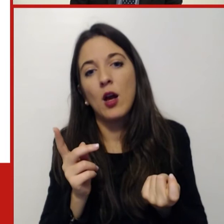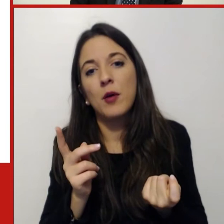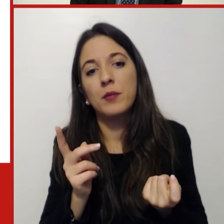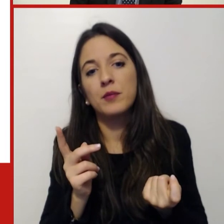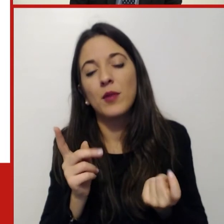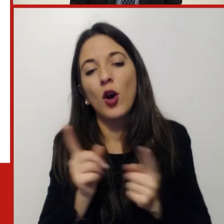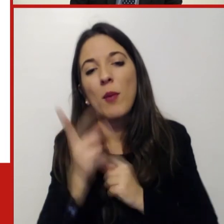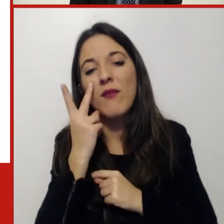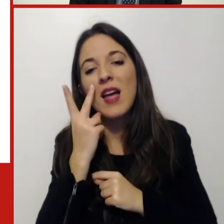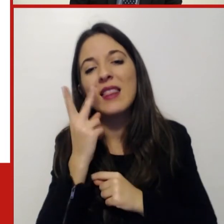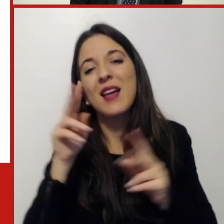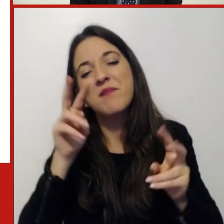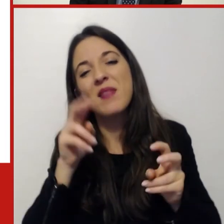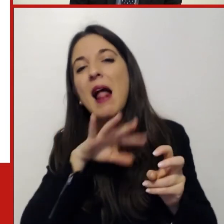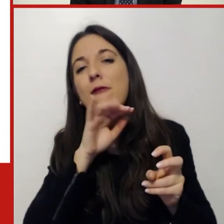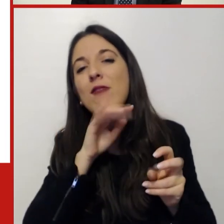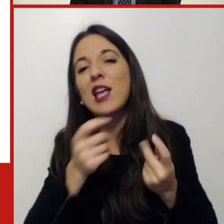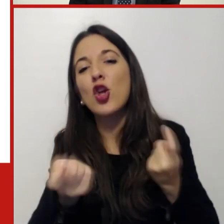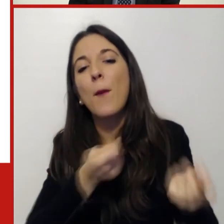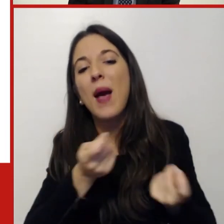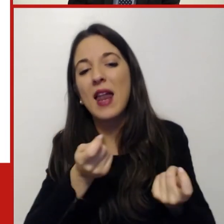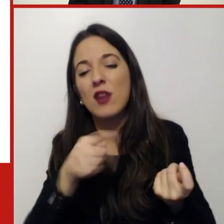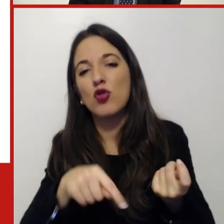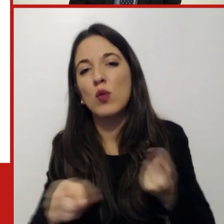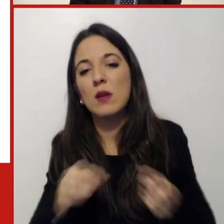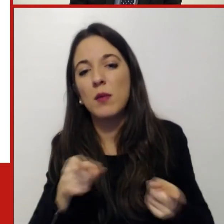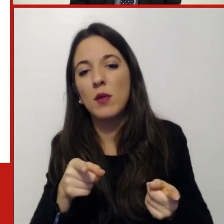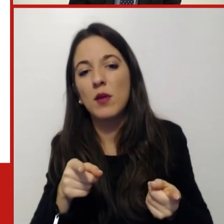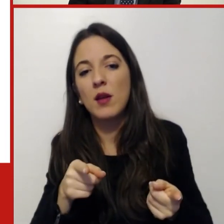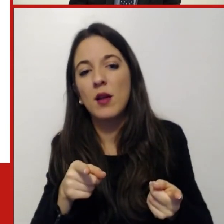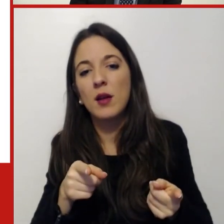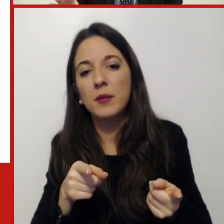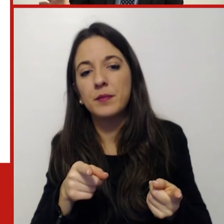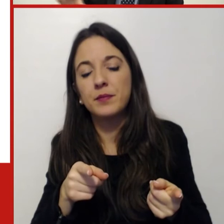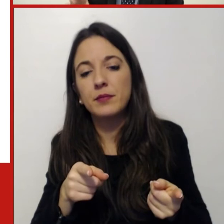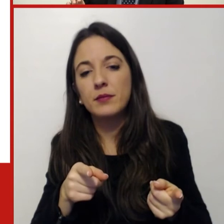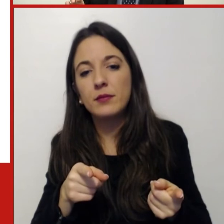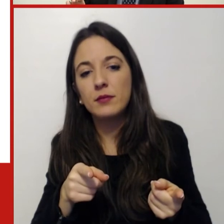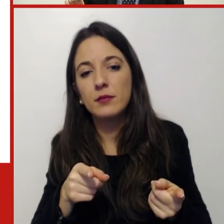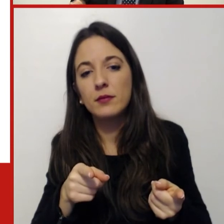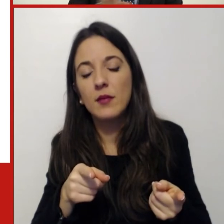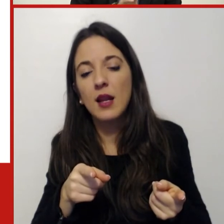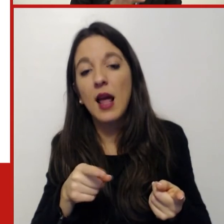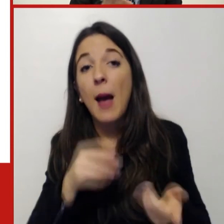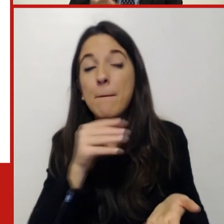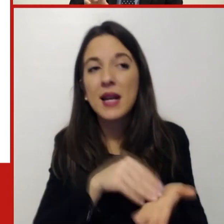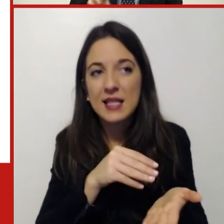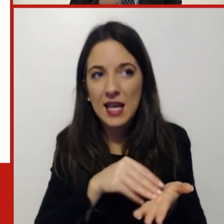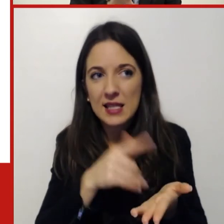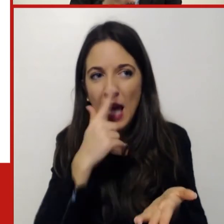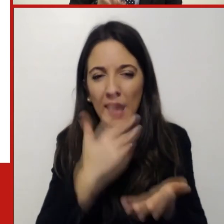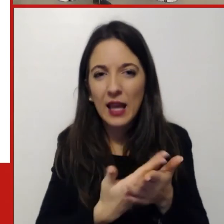vecchio manager in questo mondo dove sarebbe meglio la presenza e non il remoto come possiamo aiutarli nel cambiamento aggiungo io una chiosa finale in quelle